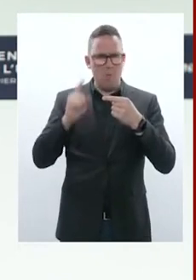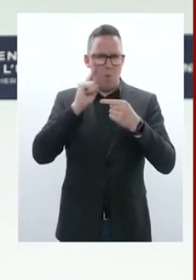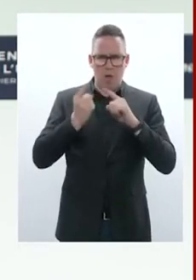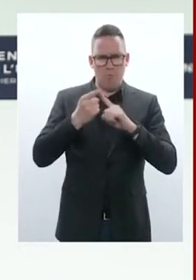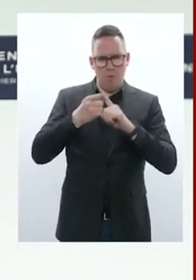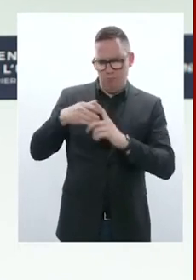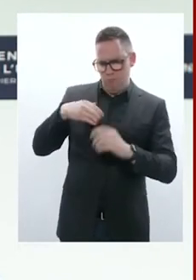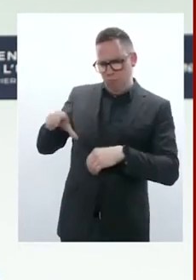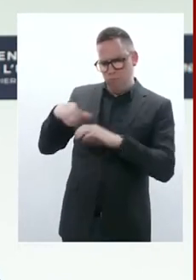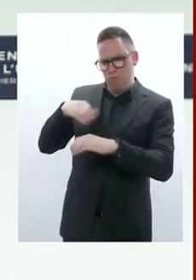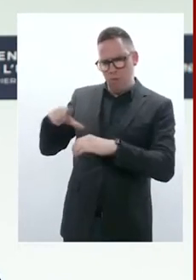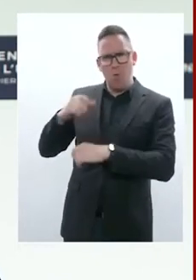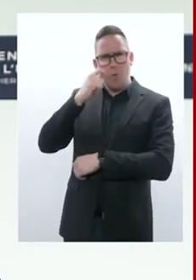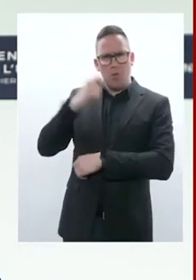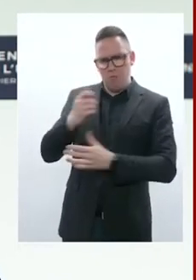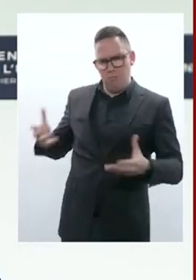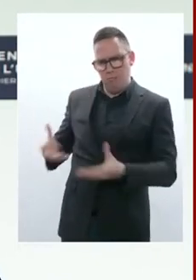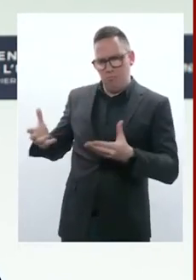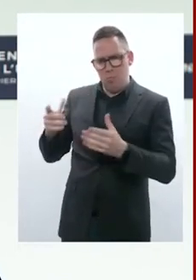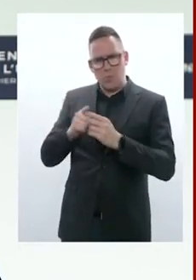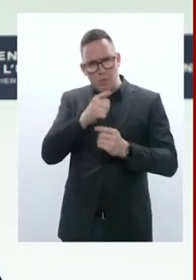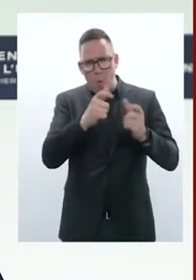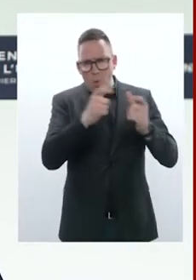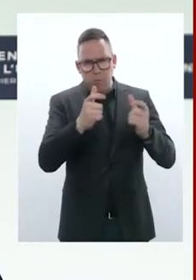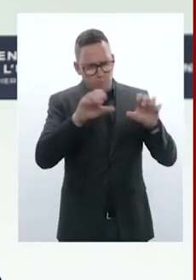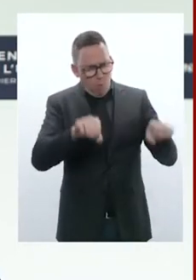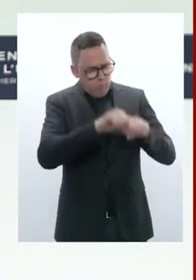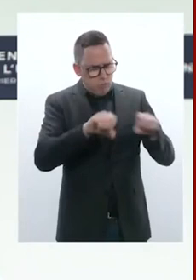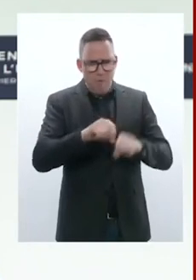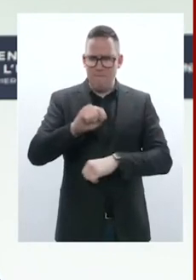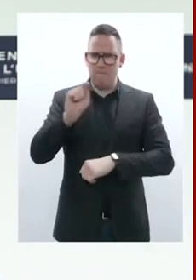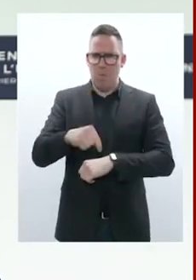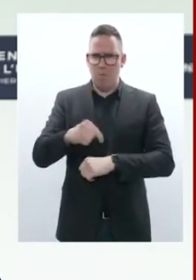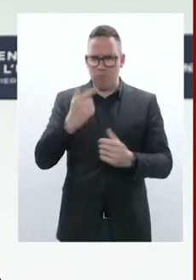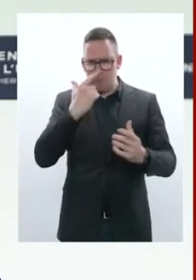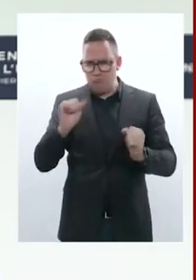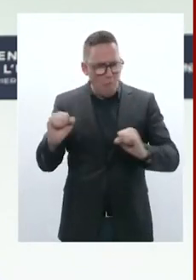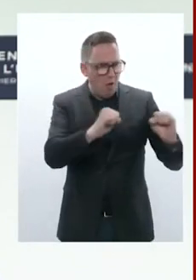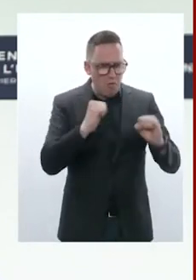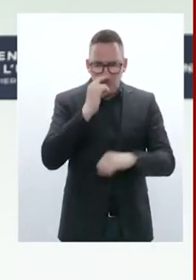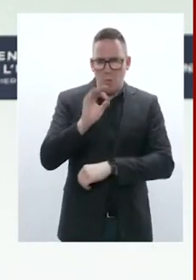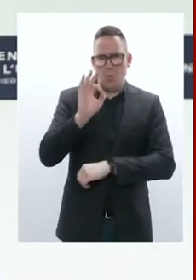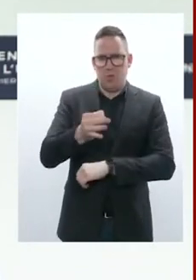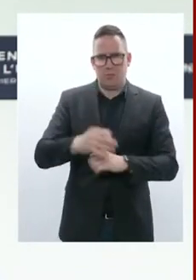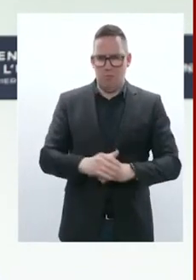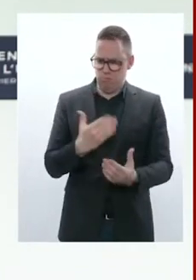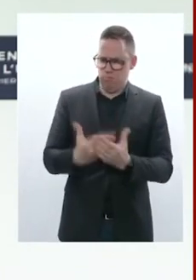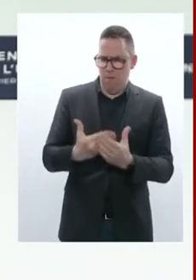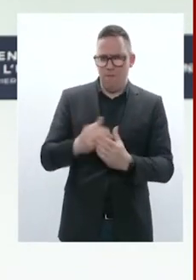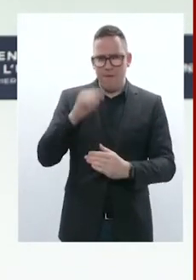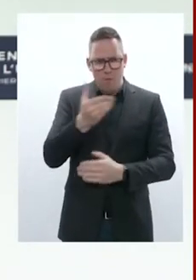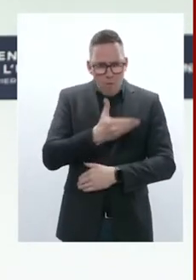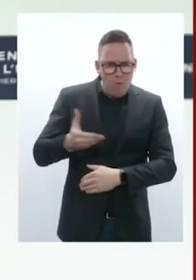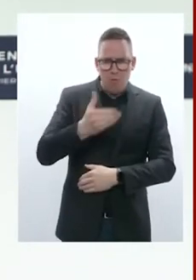industriels. Le consensus est là, en tout cas, pour dire que nous devons déployer, mobiliser davantage de financements, comme la France l